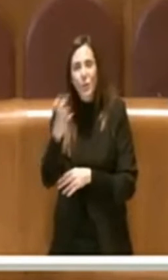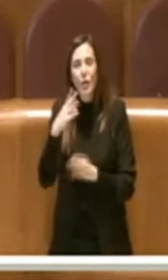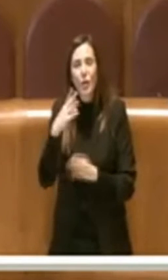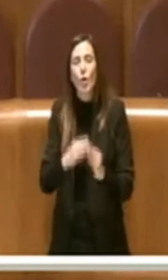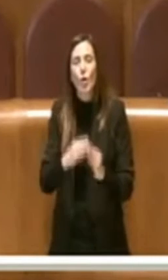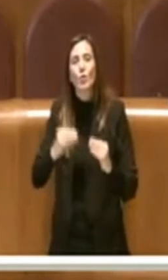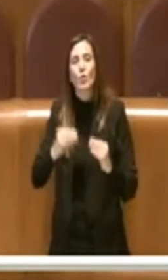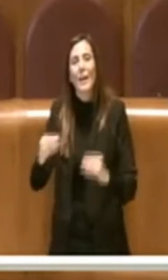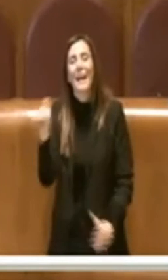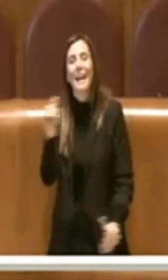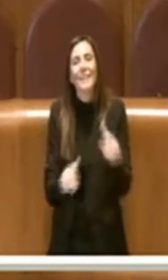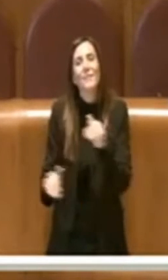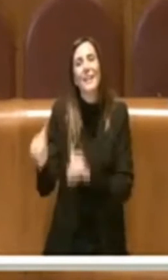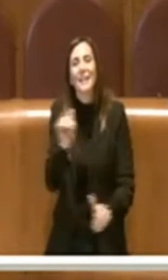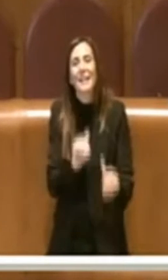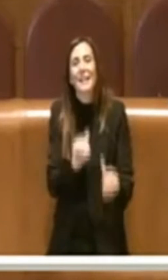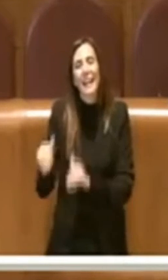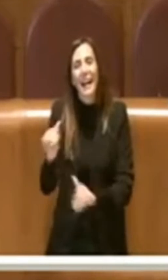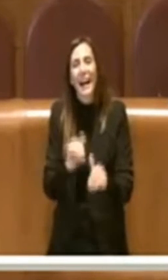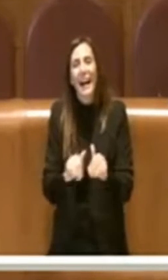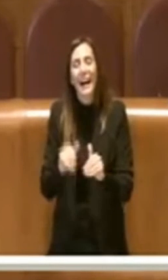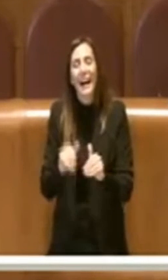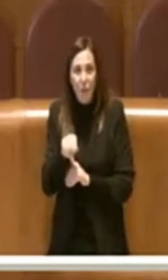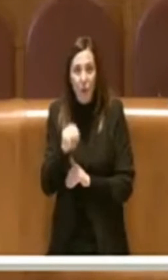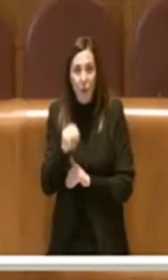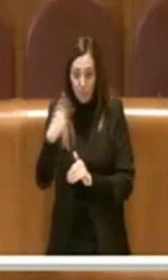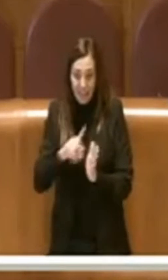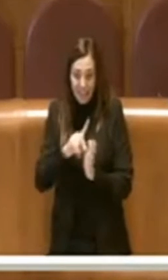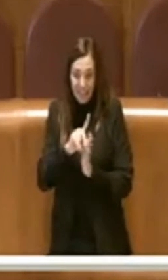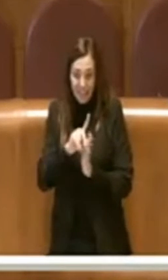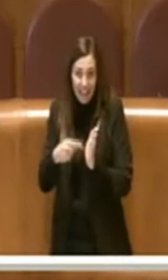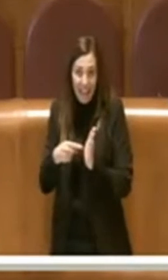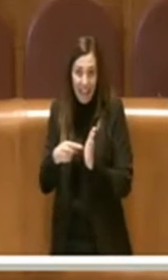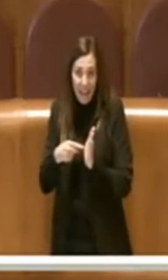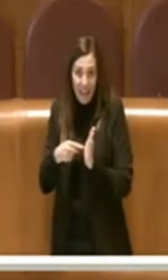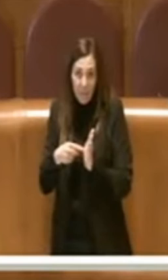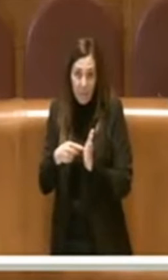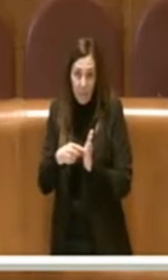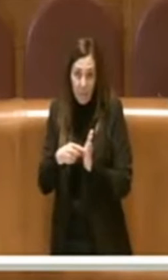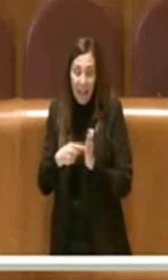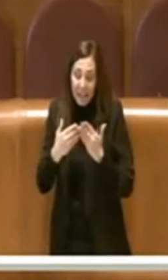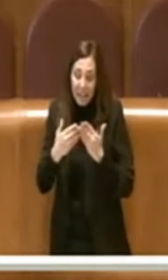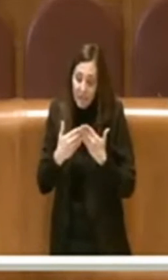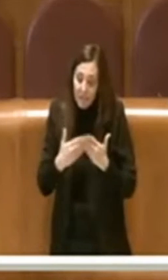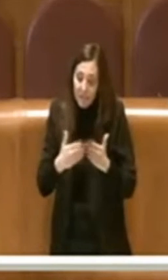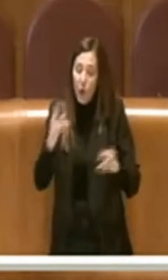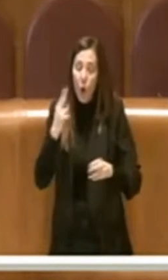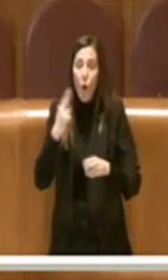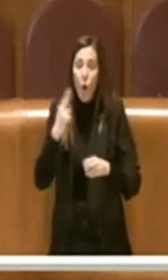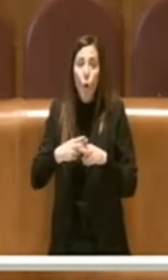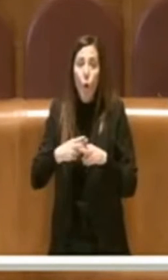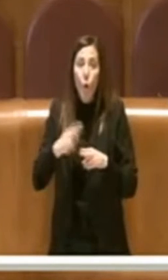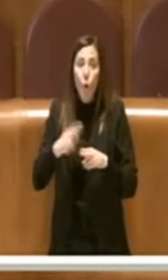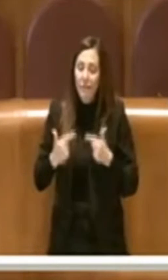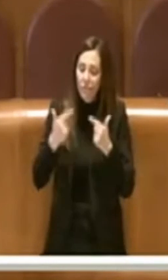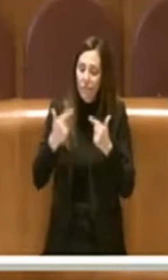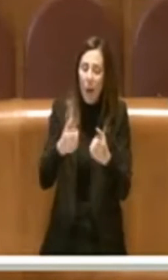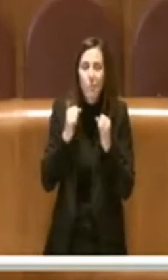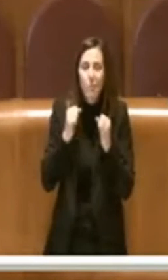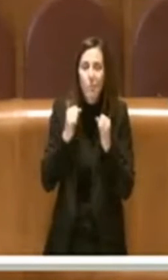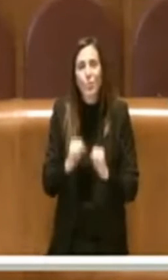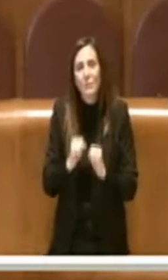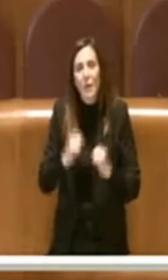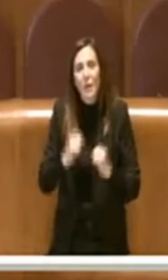strumento referendario in un certo senso con questa delibera si lascia aperta a Roma la possibilità quindi di